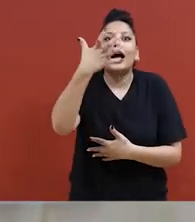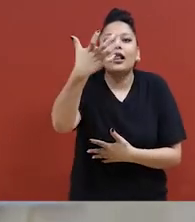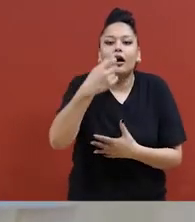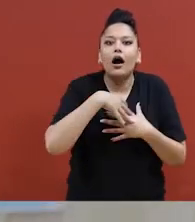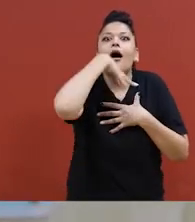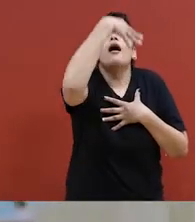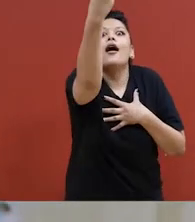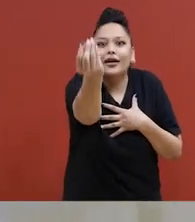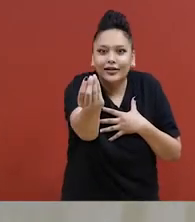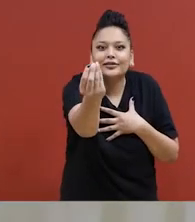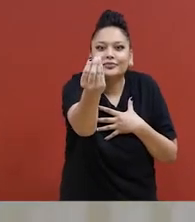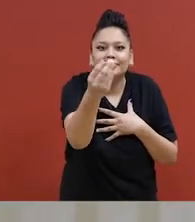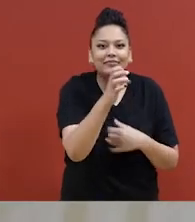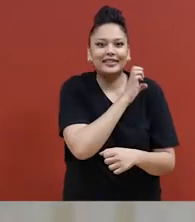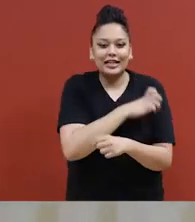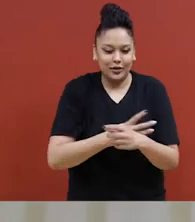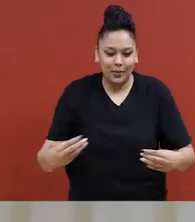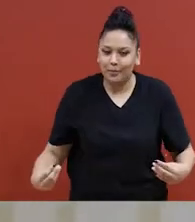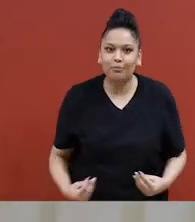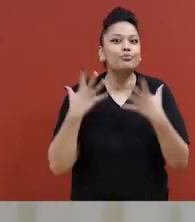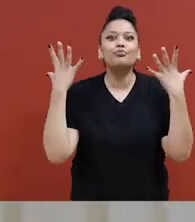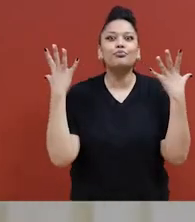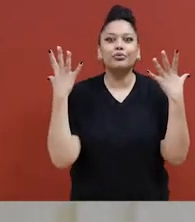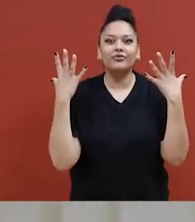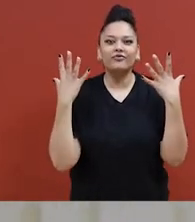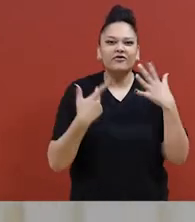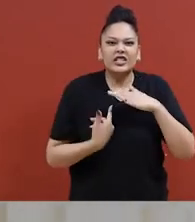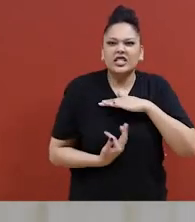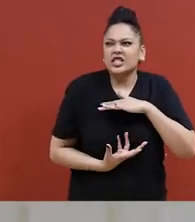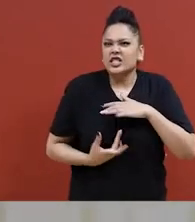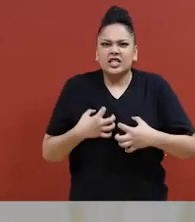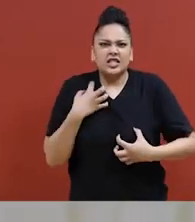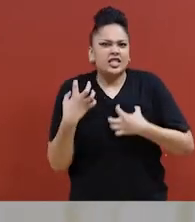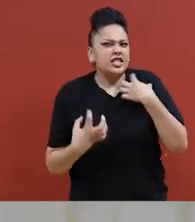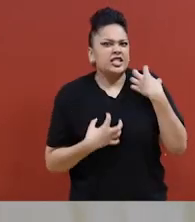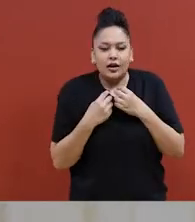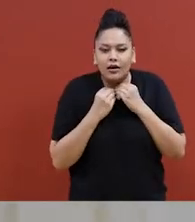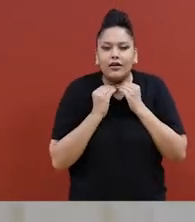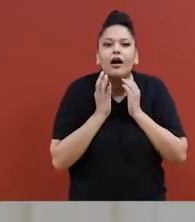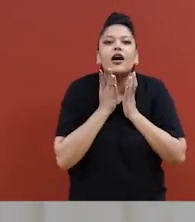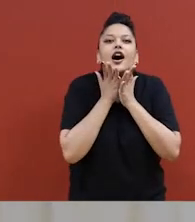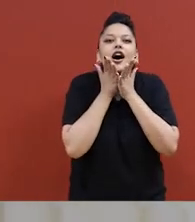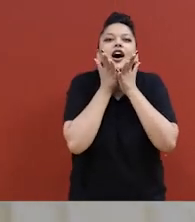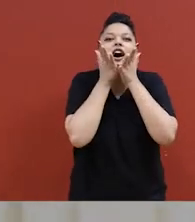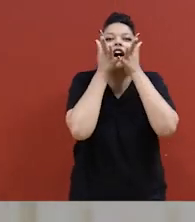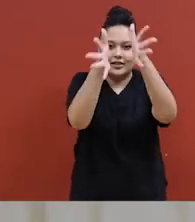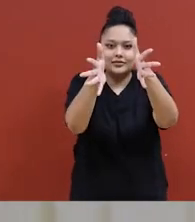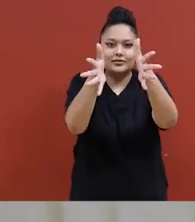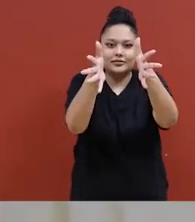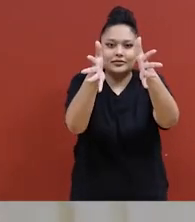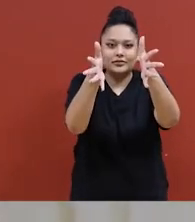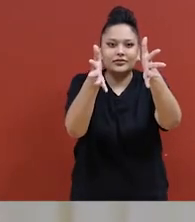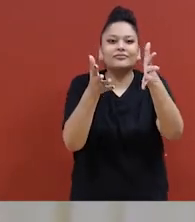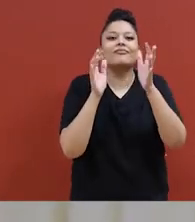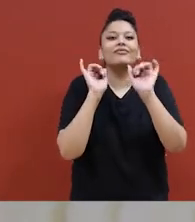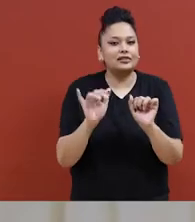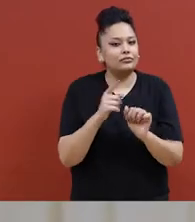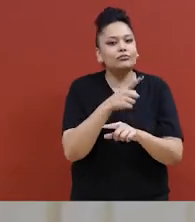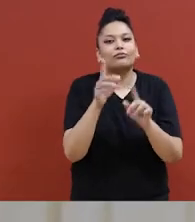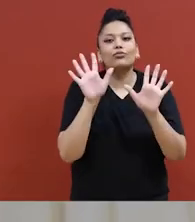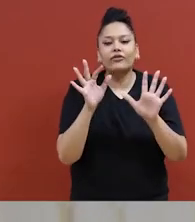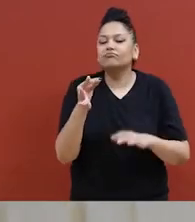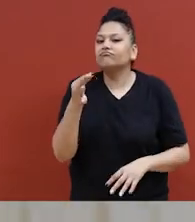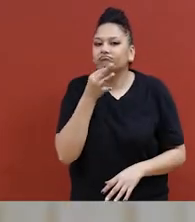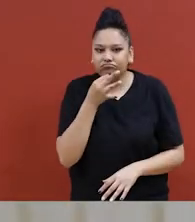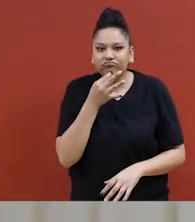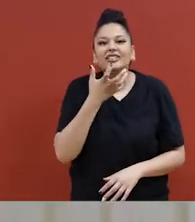histoire. C'est comme si on allumait un puits sans feu à l'intérieur de nous. Alors, vous êtes toutes des hurleurs incroyables, c'est sûr. L